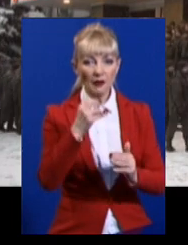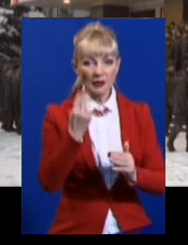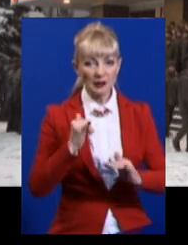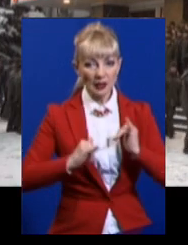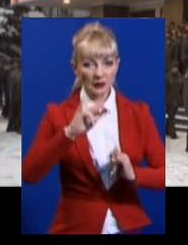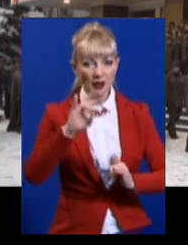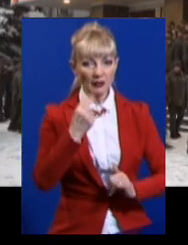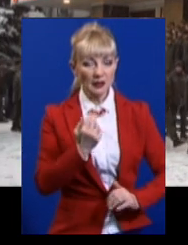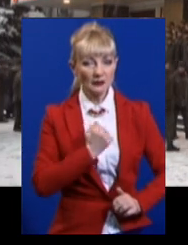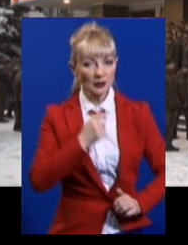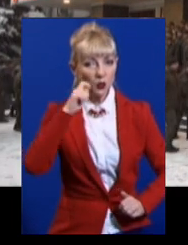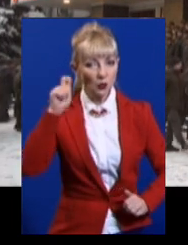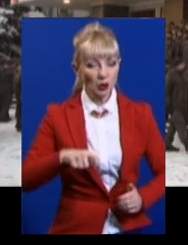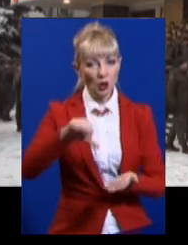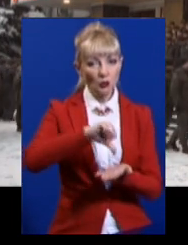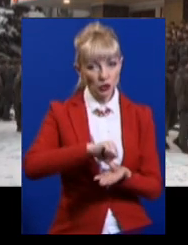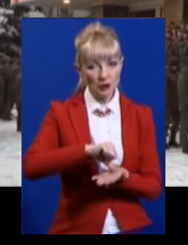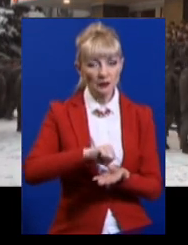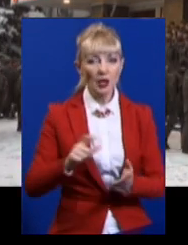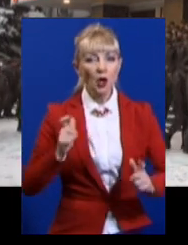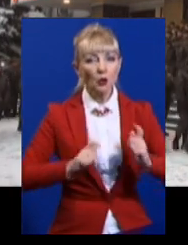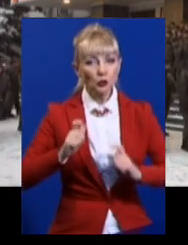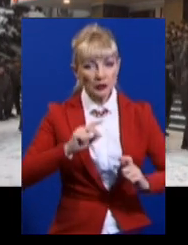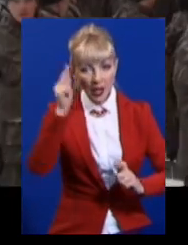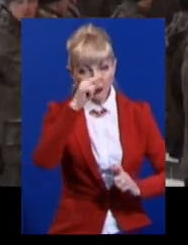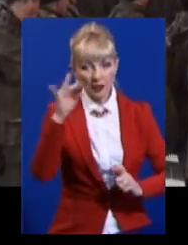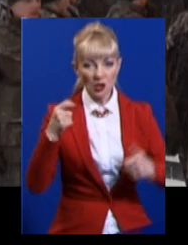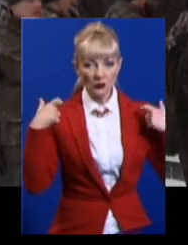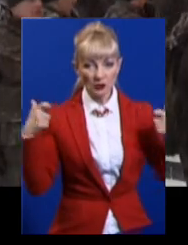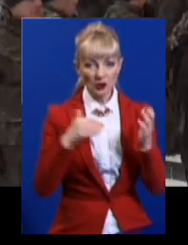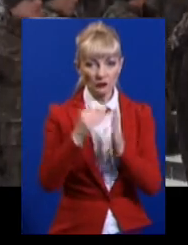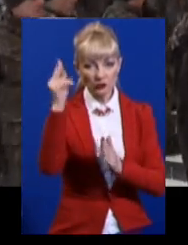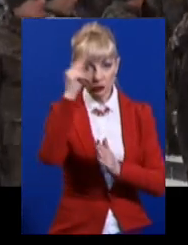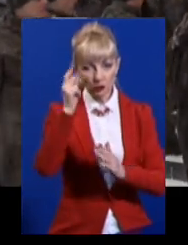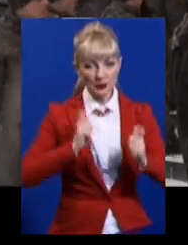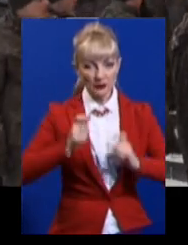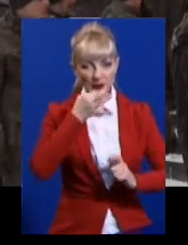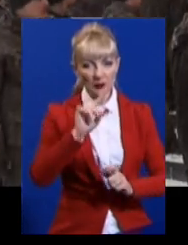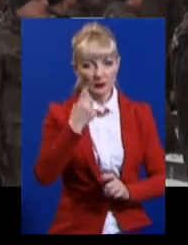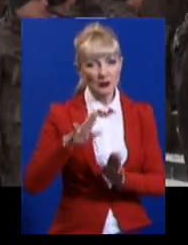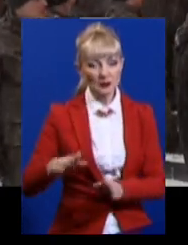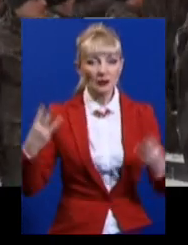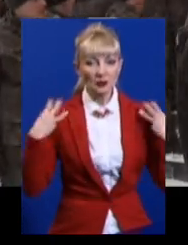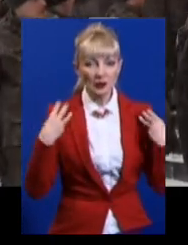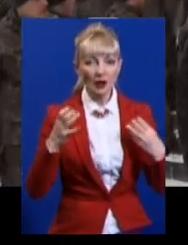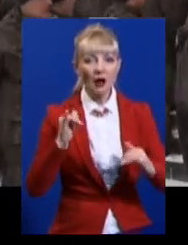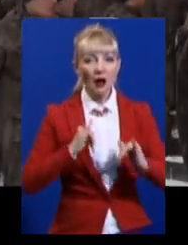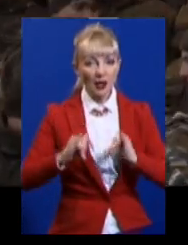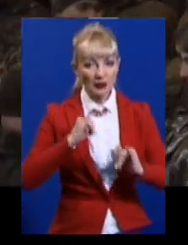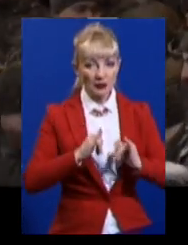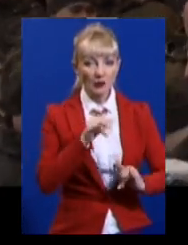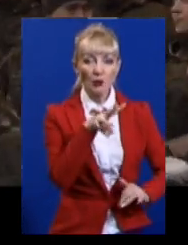академії Нацгвардії України. Участь у ньому взяли курсанти та офіцери вищого навчального закладу, говорить перший заступник начальника академії